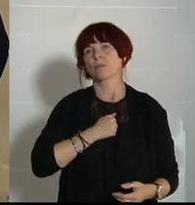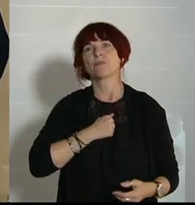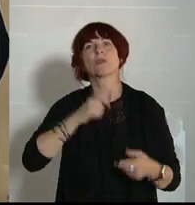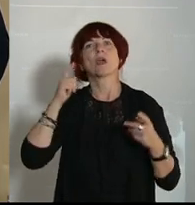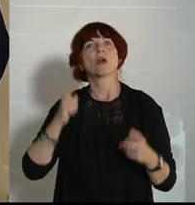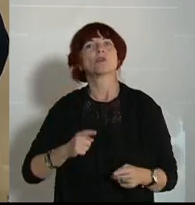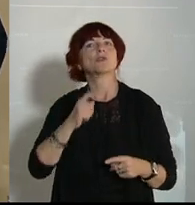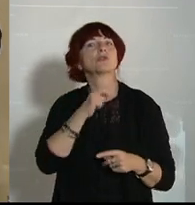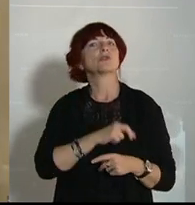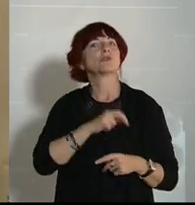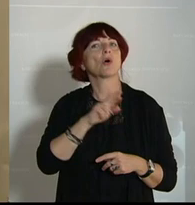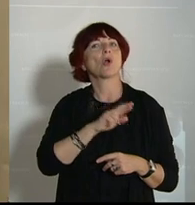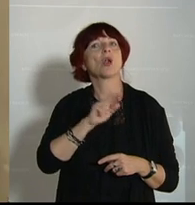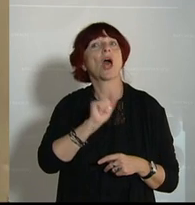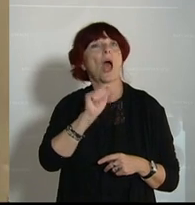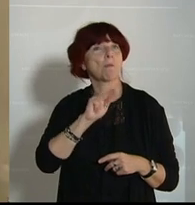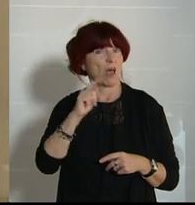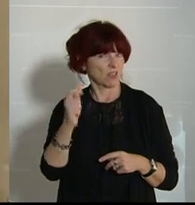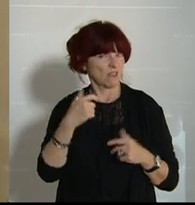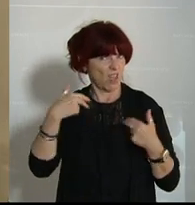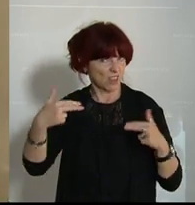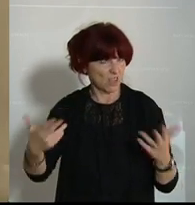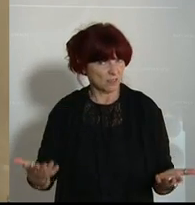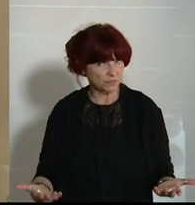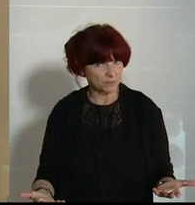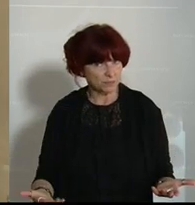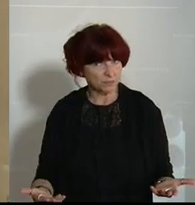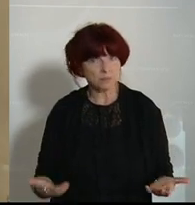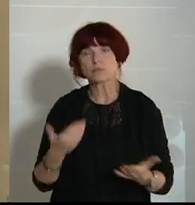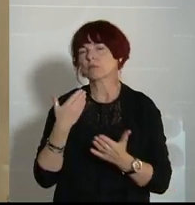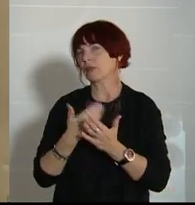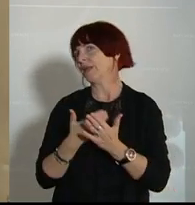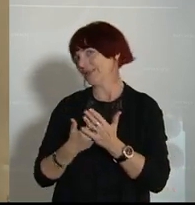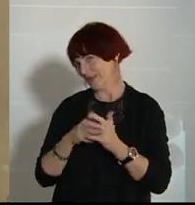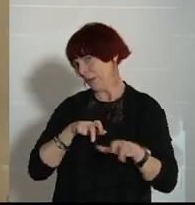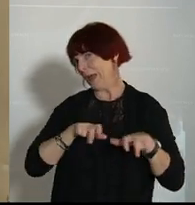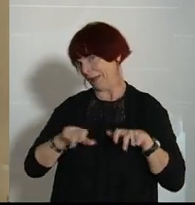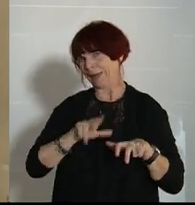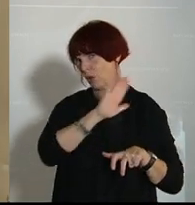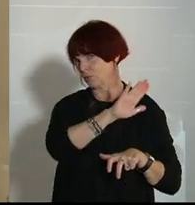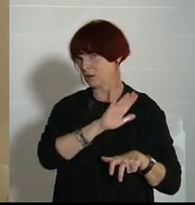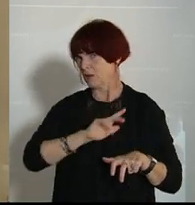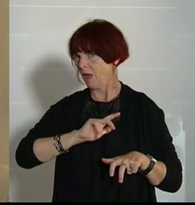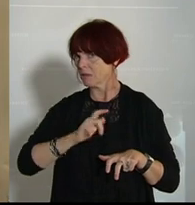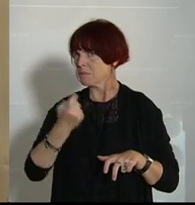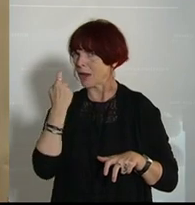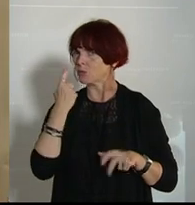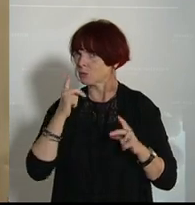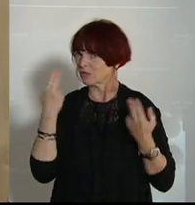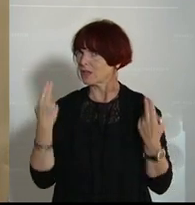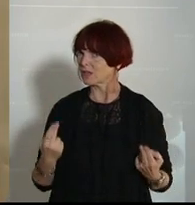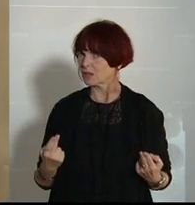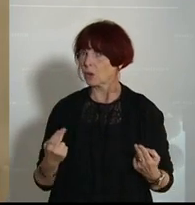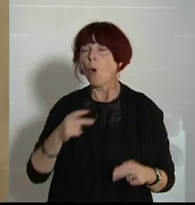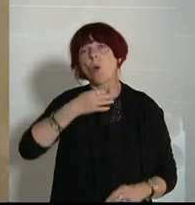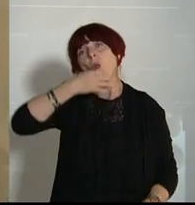weiterfahren. Also worum geht es Ihnen da eigentlich? Und deshalb wäre die Position der Regierung schon sehr wichtig. Geht es Ihnen um Rhetorik oder geht es Ihnen darum, dass